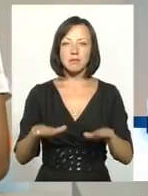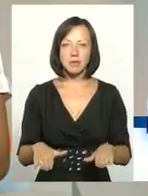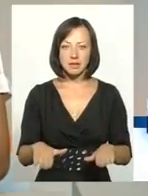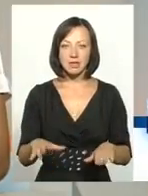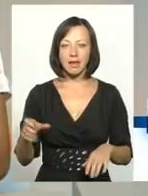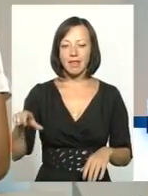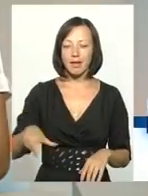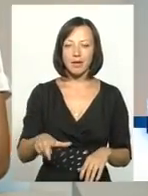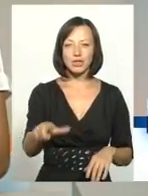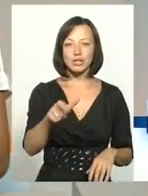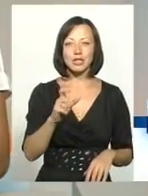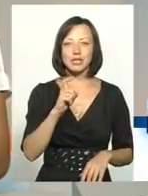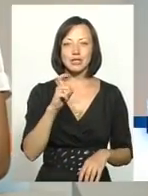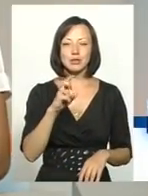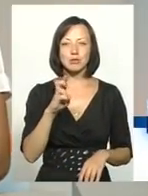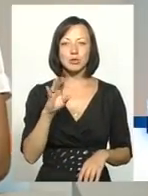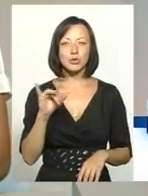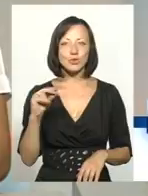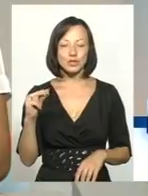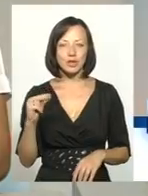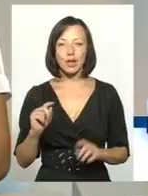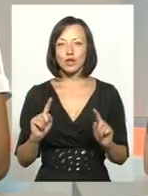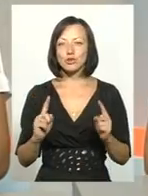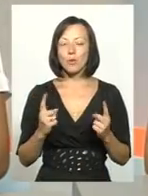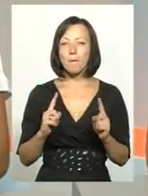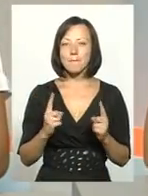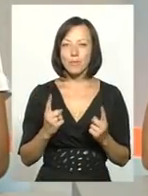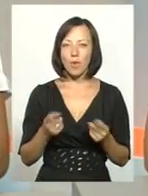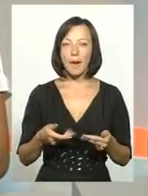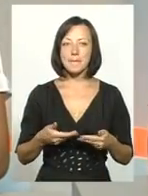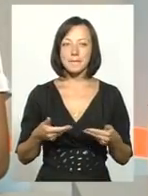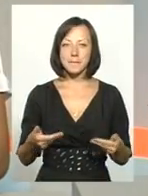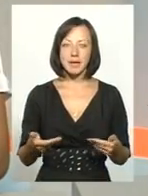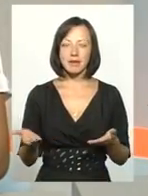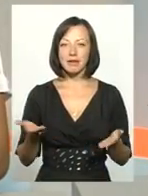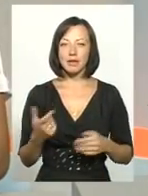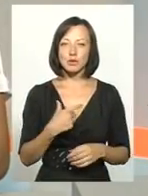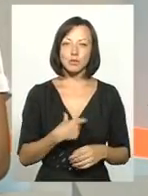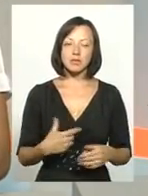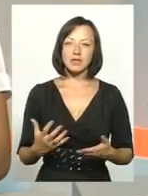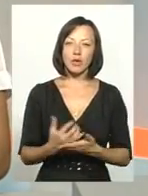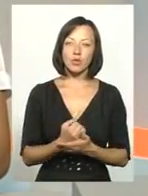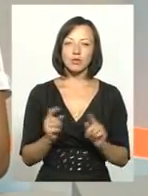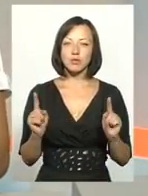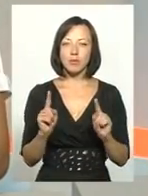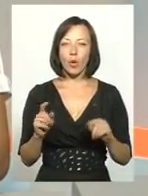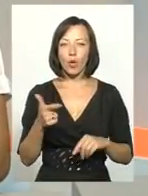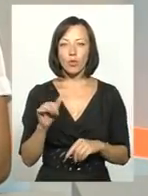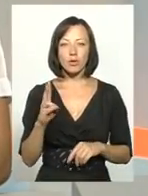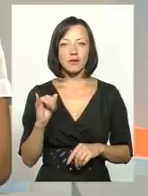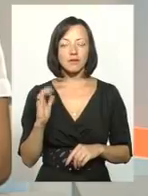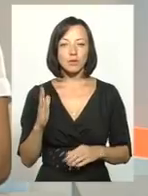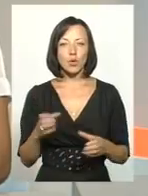березі річки Збруч. Чому ми десь собі знаходимо щодо Гуківської